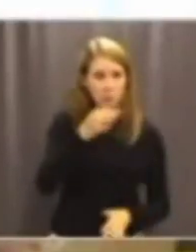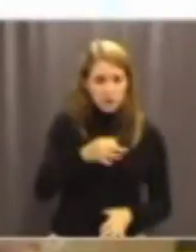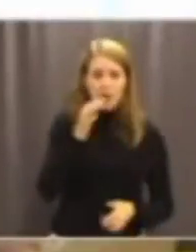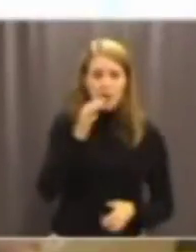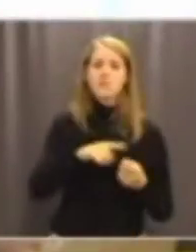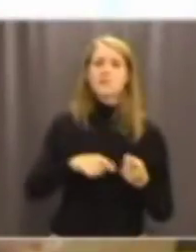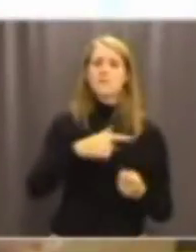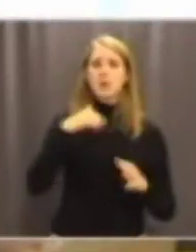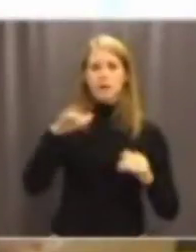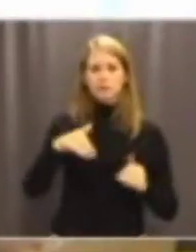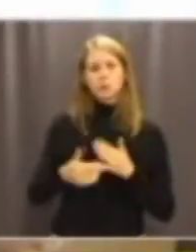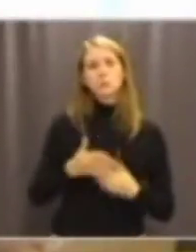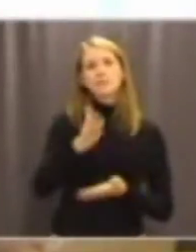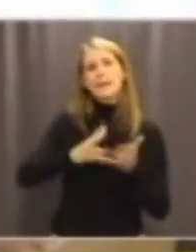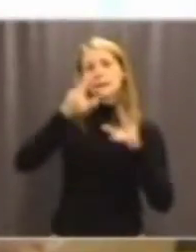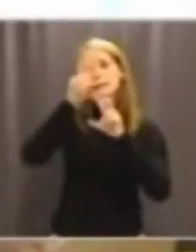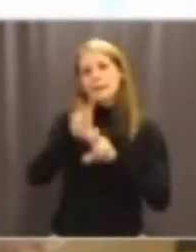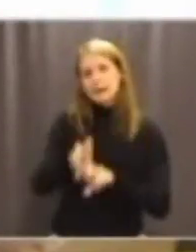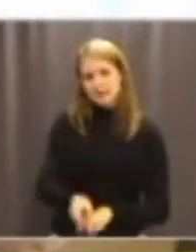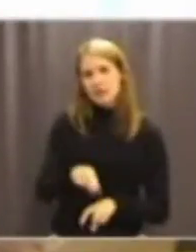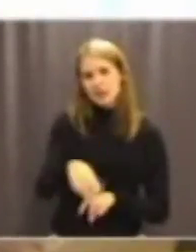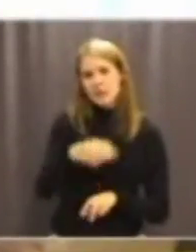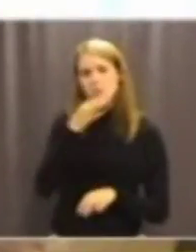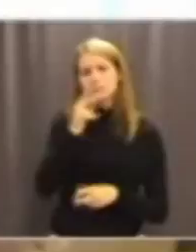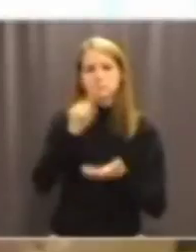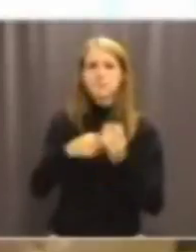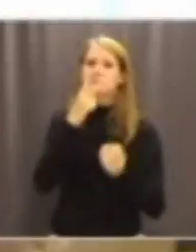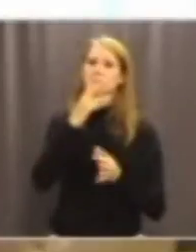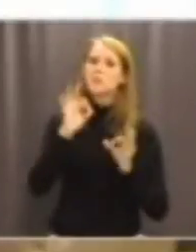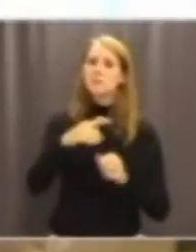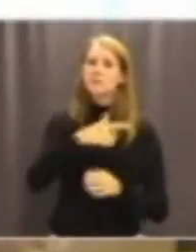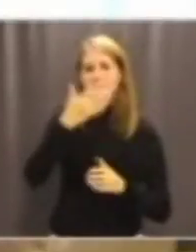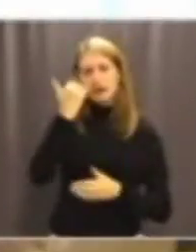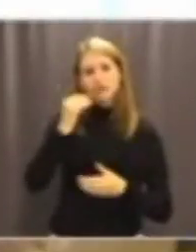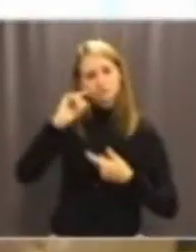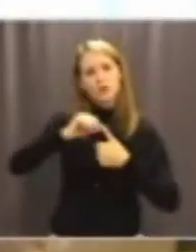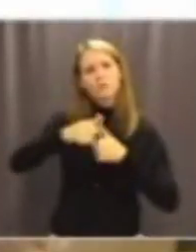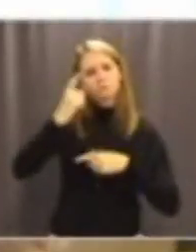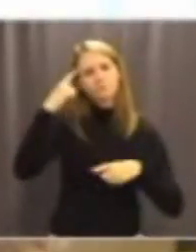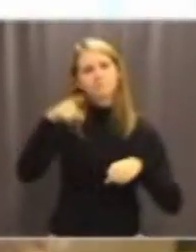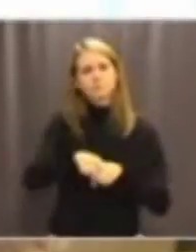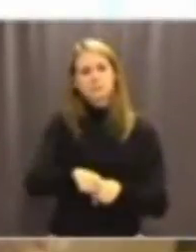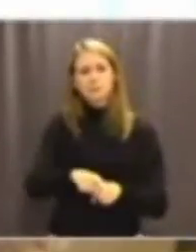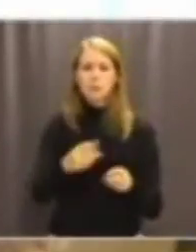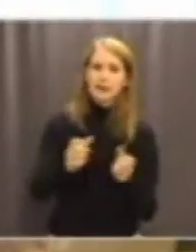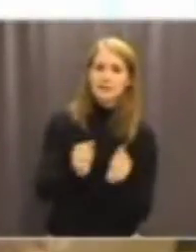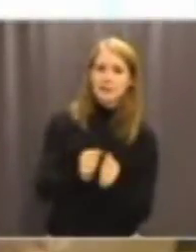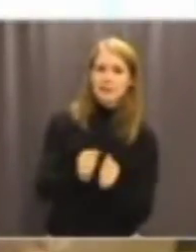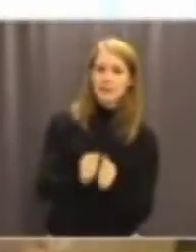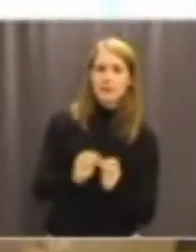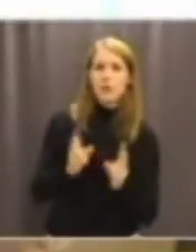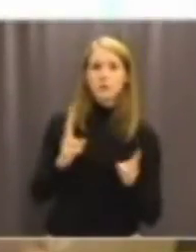delutredningar i frågan för att se hur vi kan samsas på olika sätt även inom ett